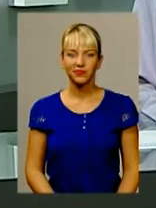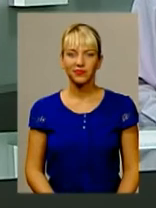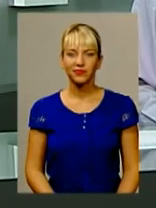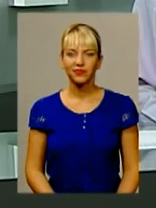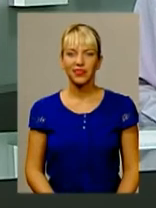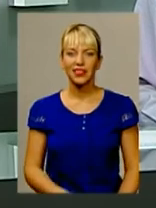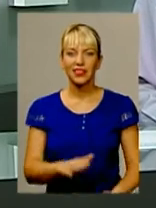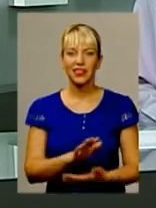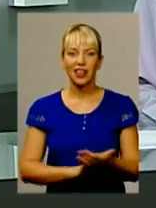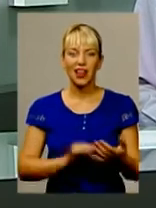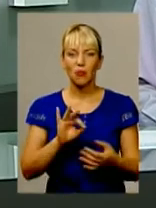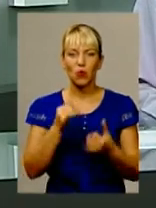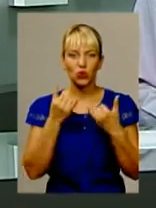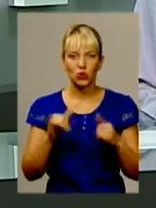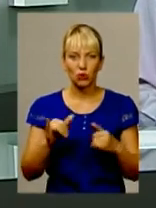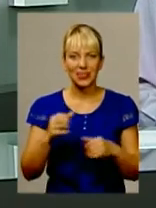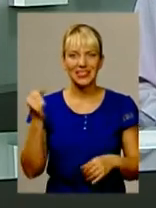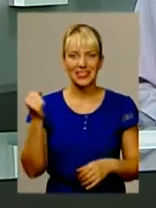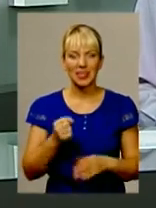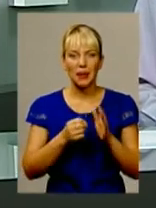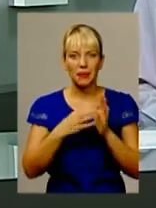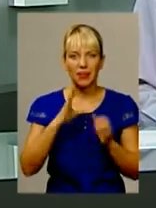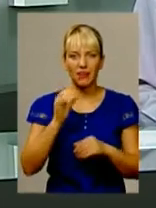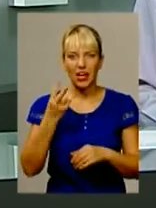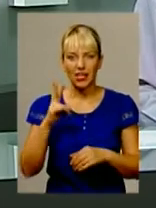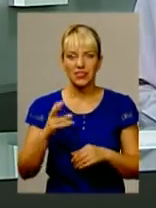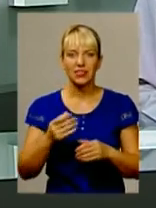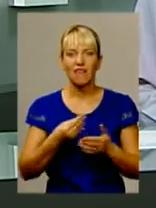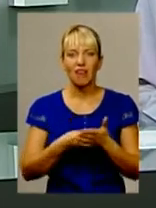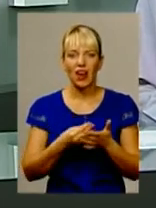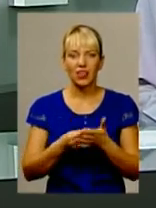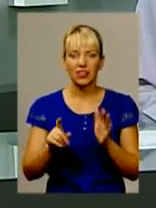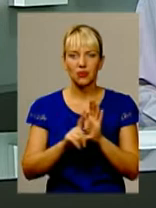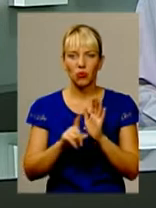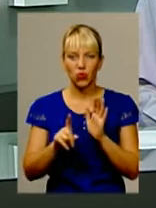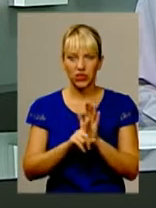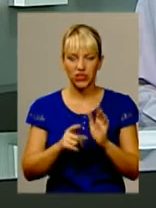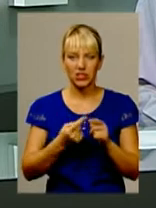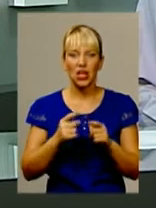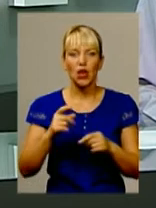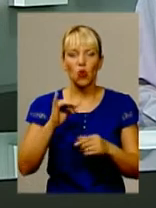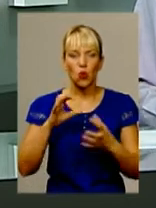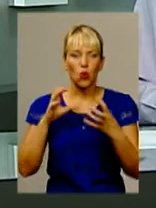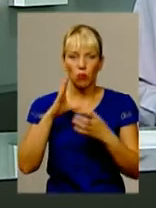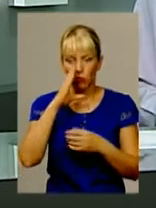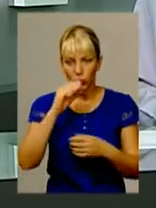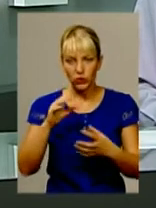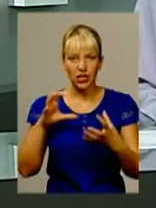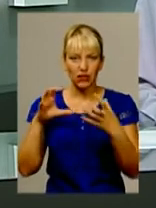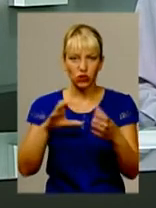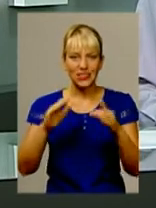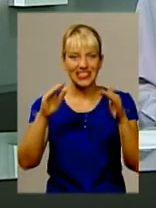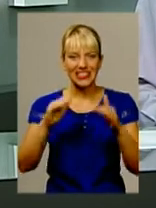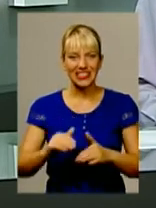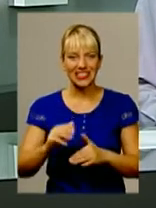Далі про сюрприз тижня. З 15 вересня вартість проїзду у маршрутних таксі та автобусах обласного центру знизилась